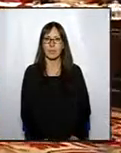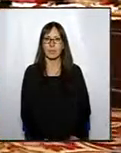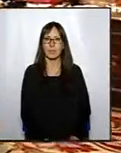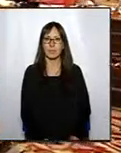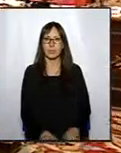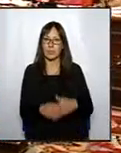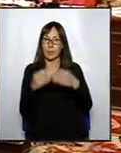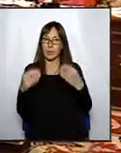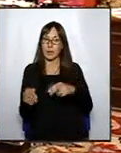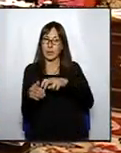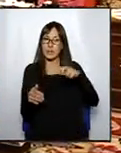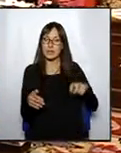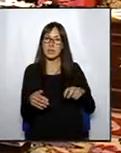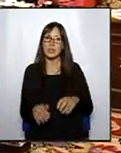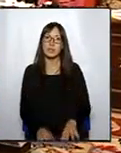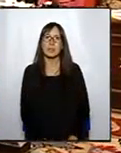Abstencions.